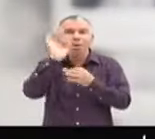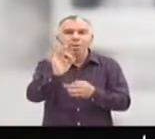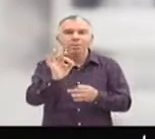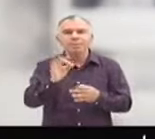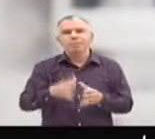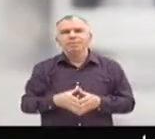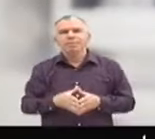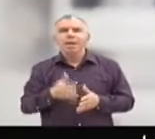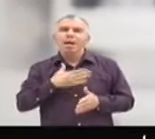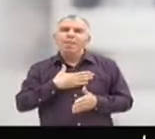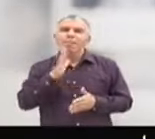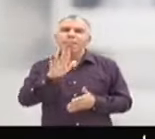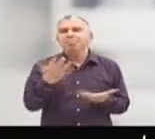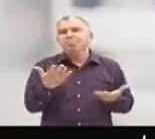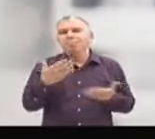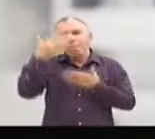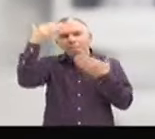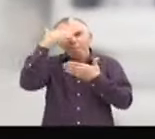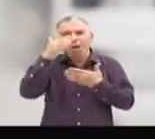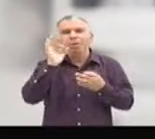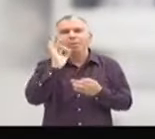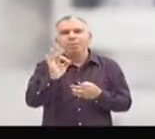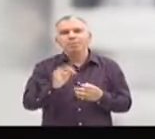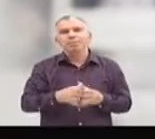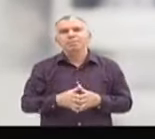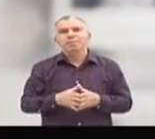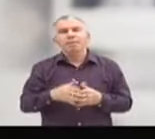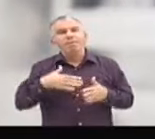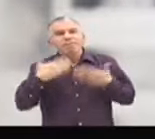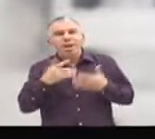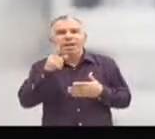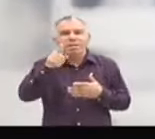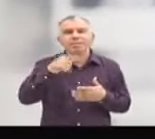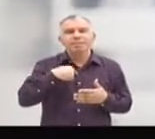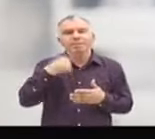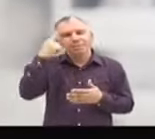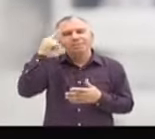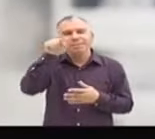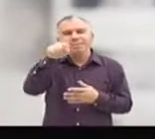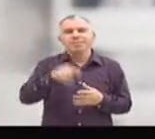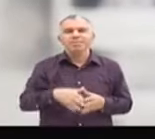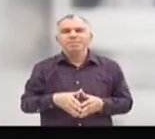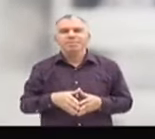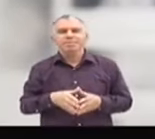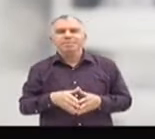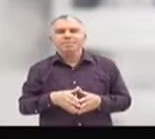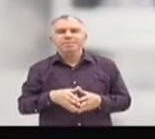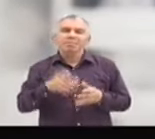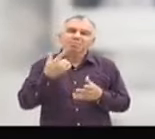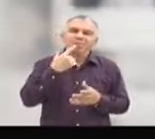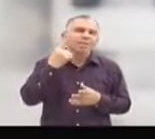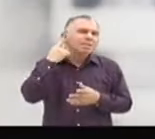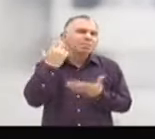Marocain du Monde. C'est plus joli quand même. RME, ça fait RMI, RSA. Non. Marocain du Monde.